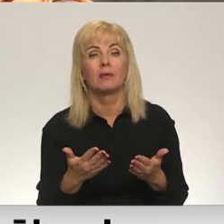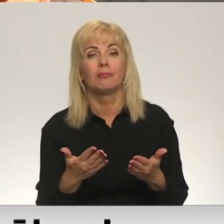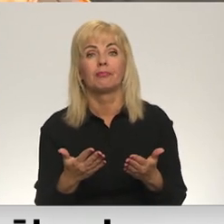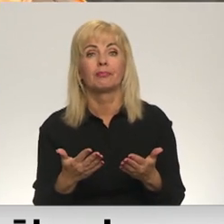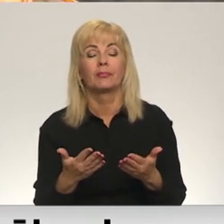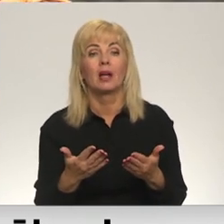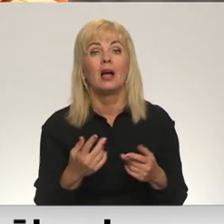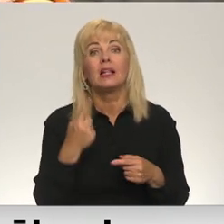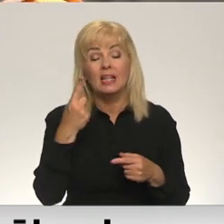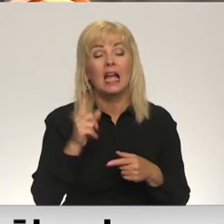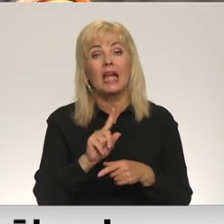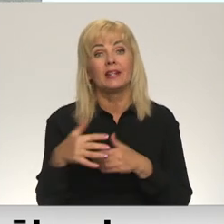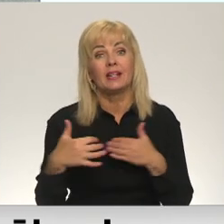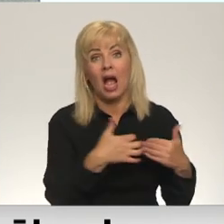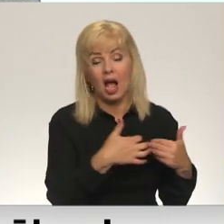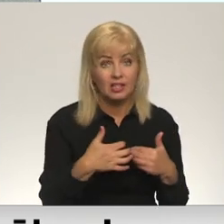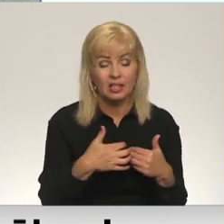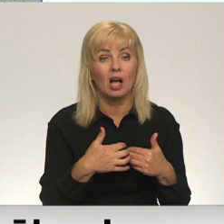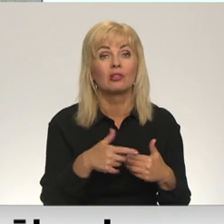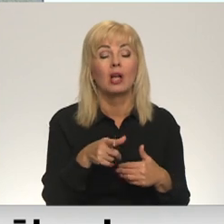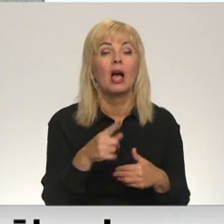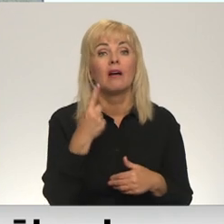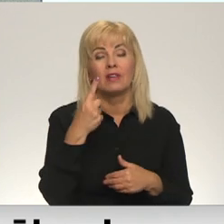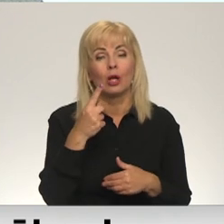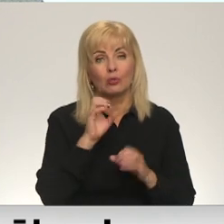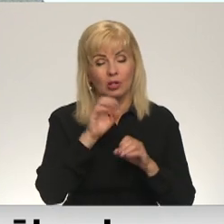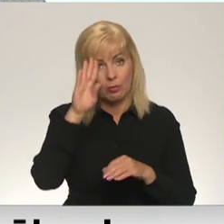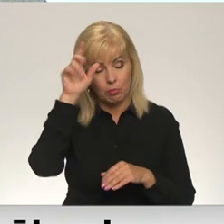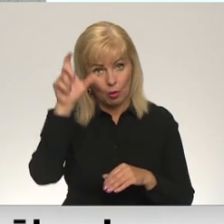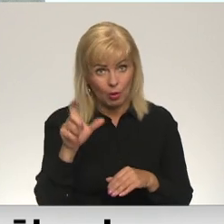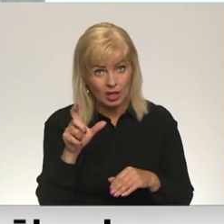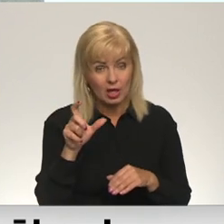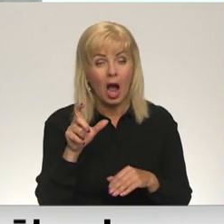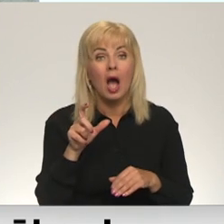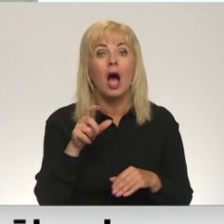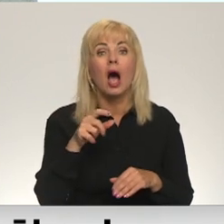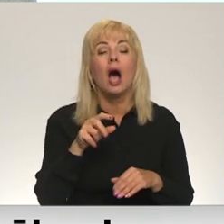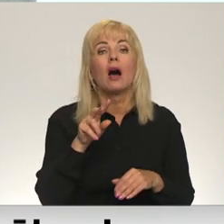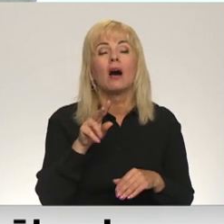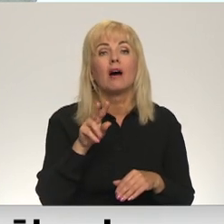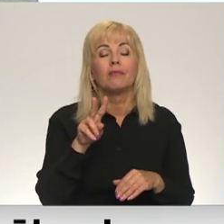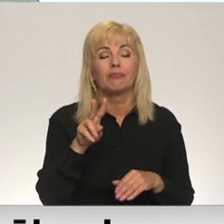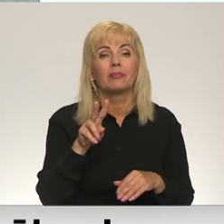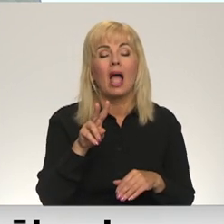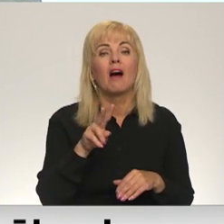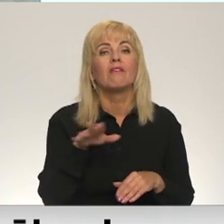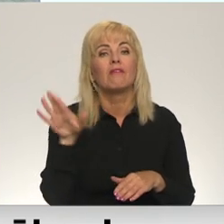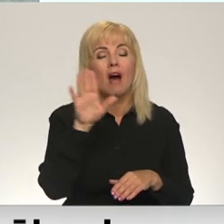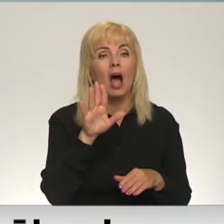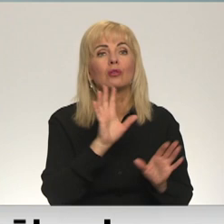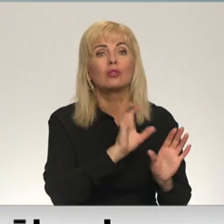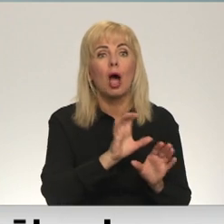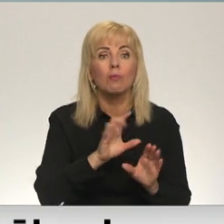Bet ir tikai jācīnās un viss. Piemēram, stāsts par vienu puisi, kurš iznākot no Valsts sociālās aprūpes centra, kurā viņš bija pavadījis 52